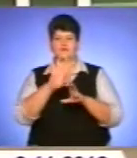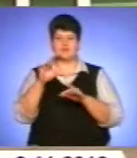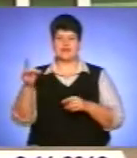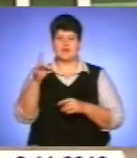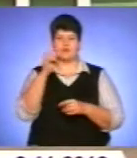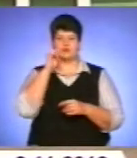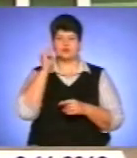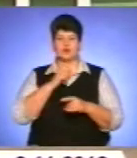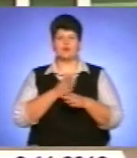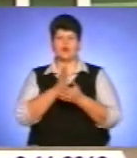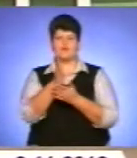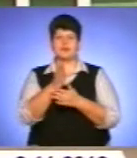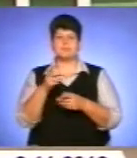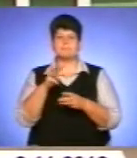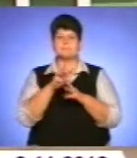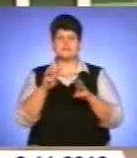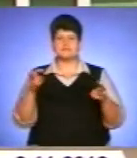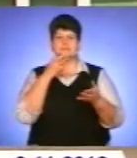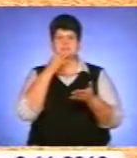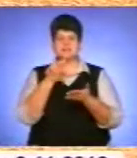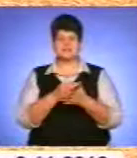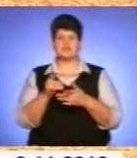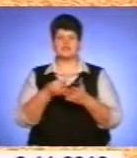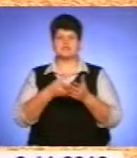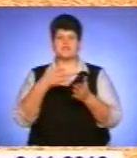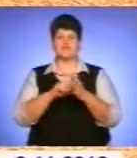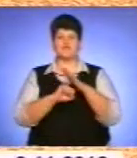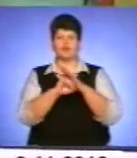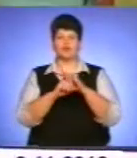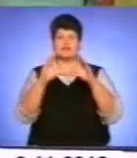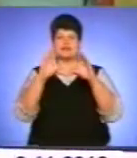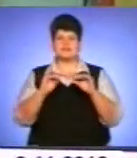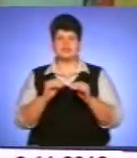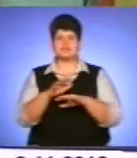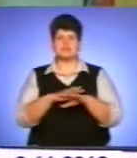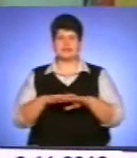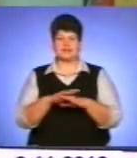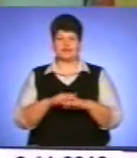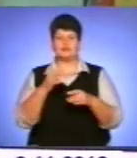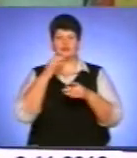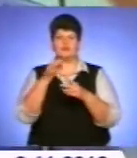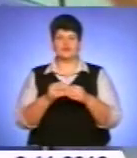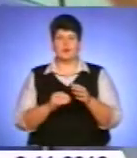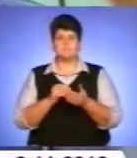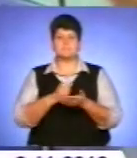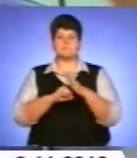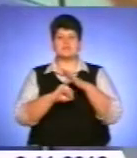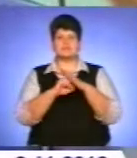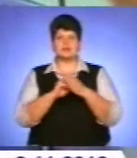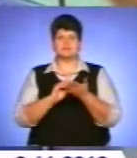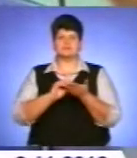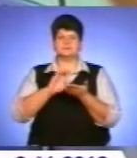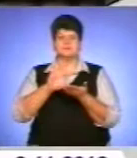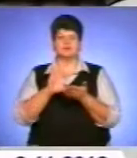Профільний міністр Микола Присяжник підтреслив, що ціни фонду значно нижчі за ринкові. Відповідно, підстав для здорожчання соціальних сортів хліба